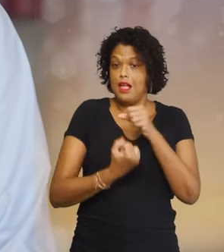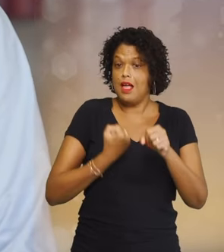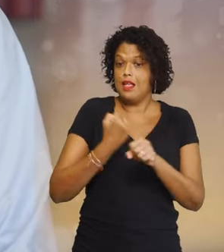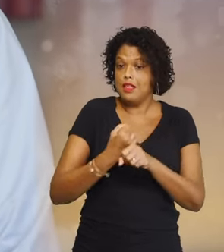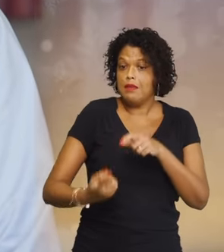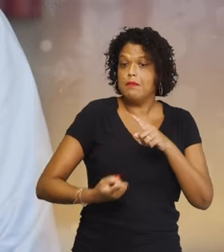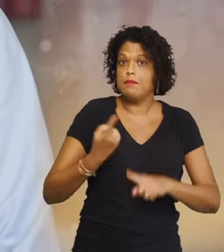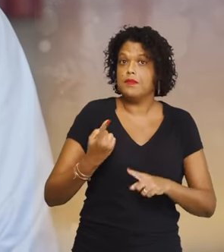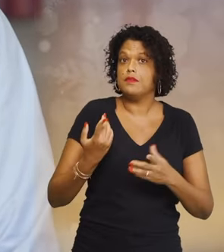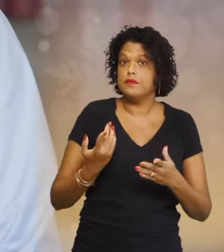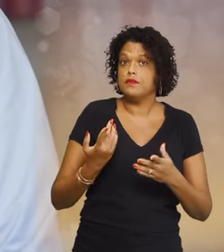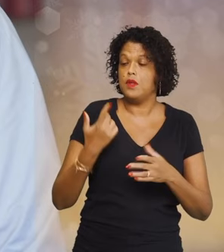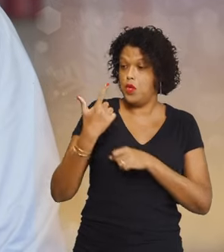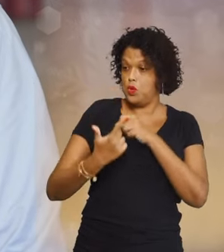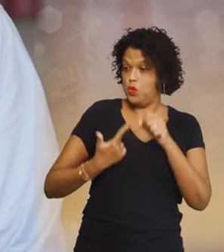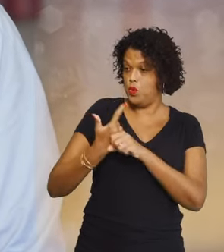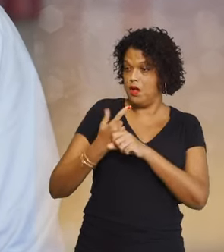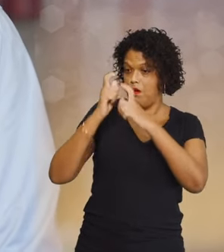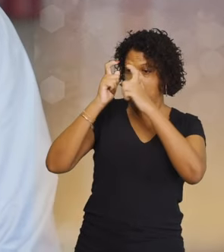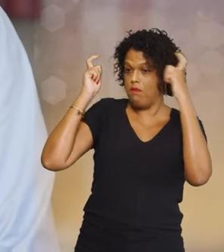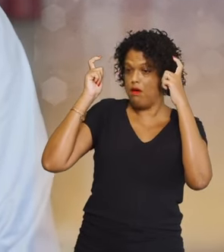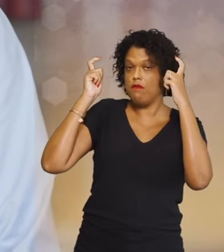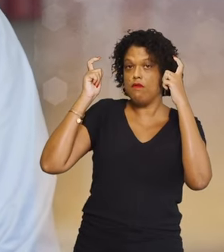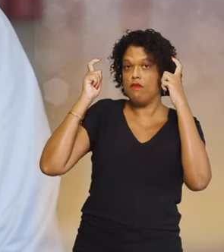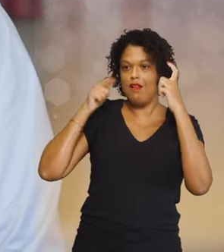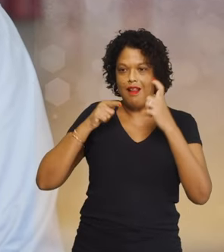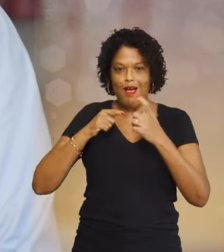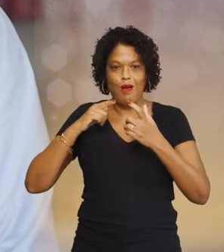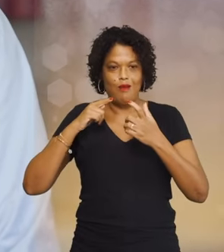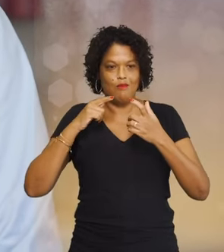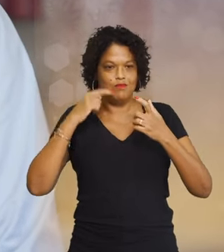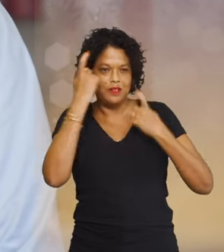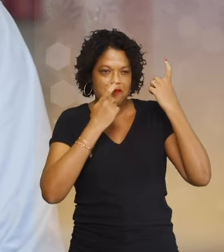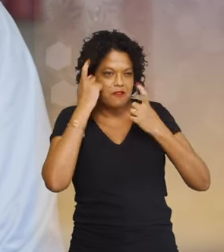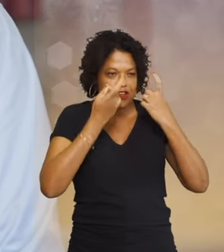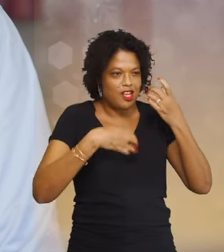'après deux ans de mandat, nous avons préparé le terrain de l'investissement,